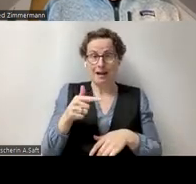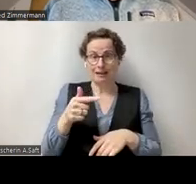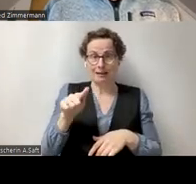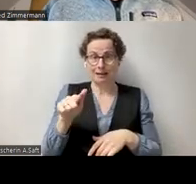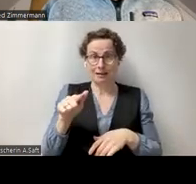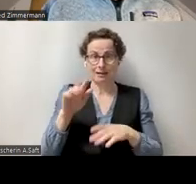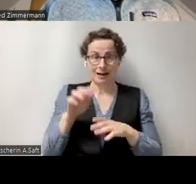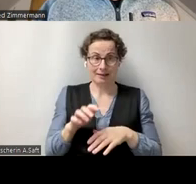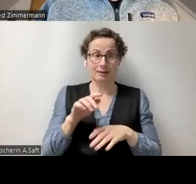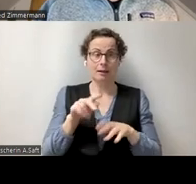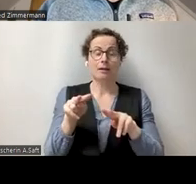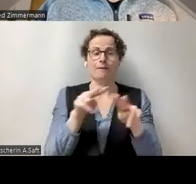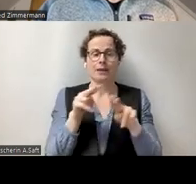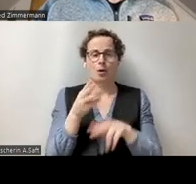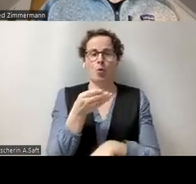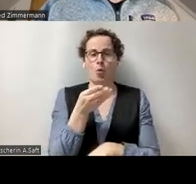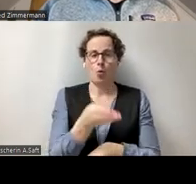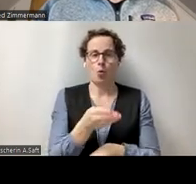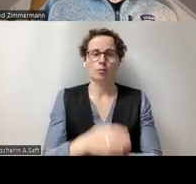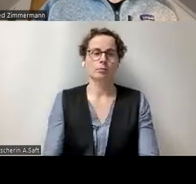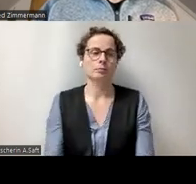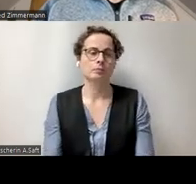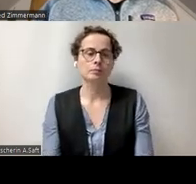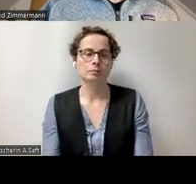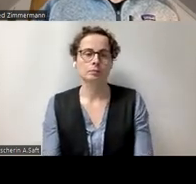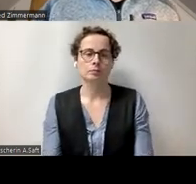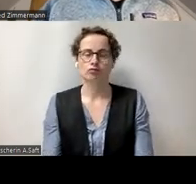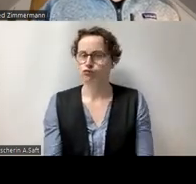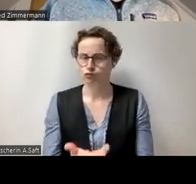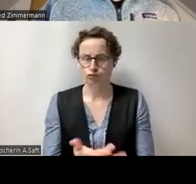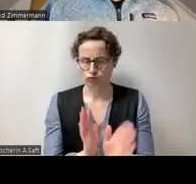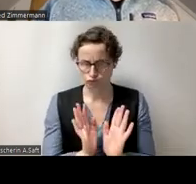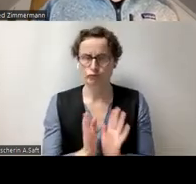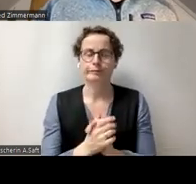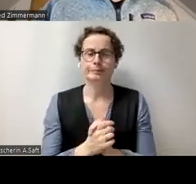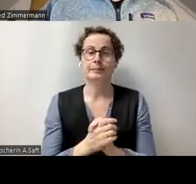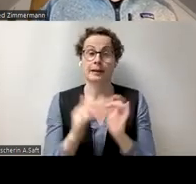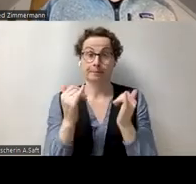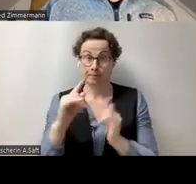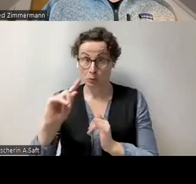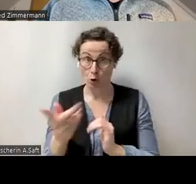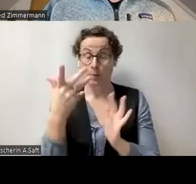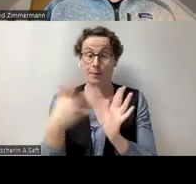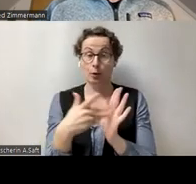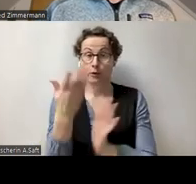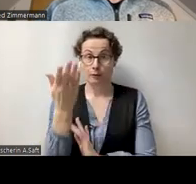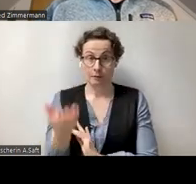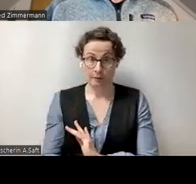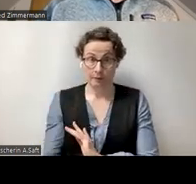Beispiel. So, und jetzt müsste eigentlich die Barrierefreiheitsprüfung